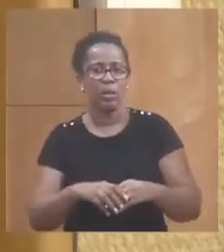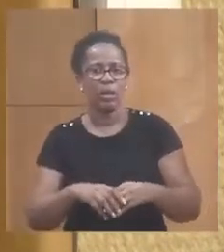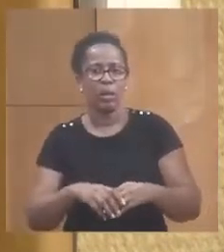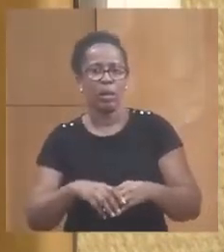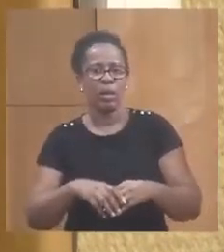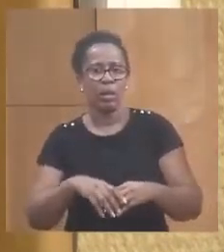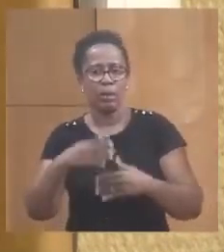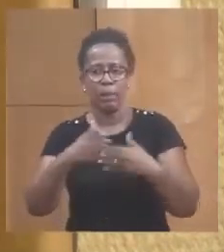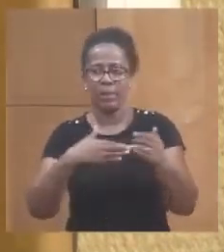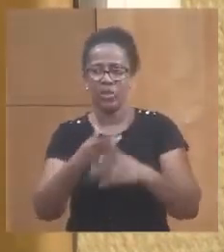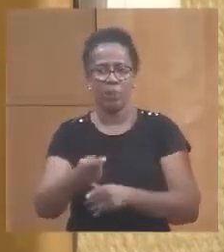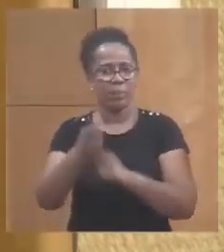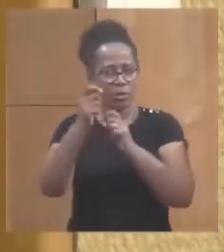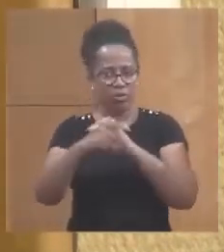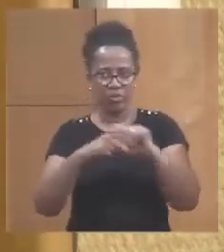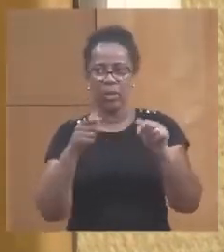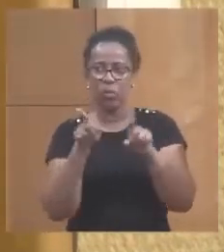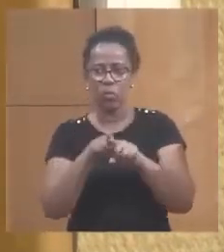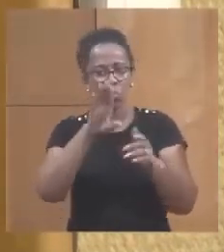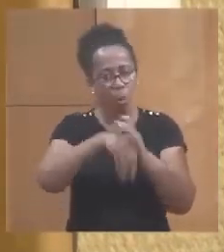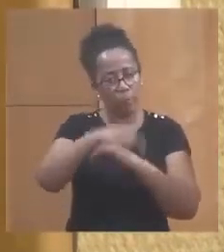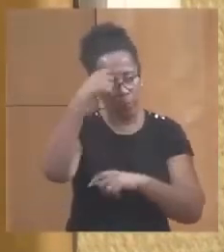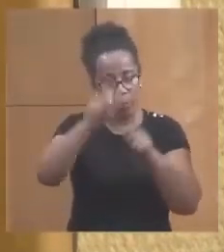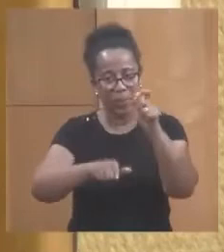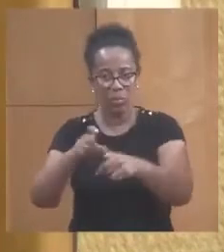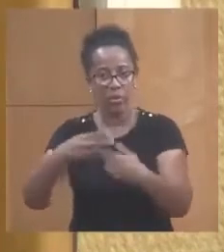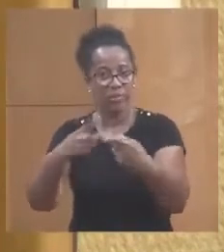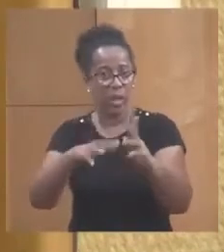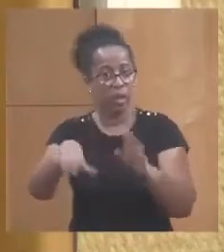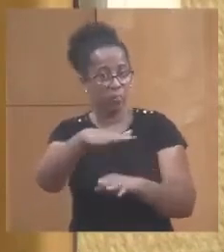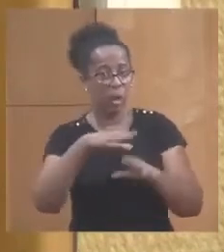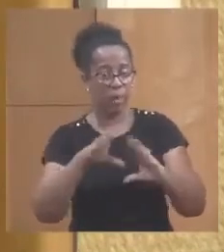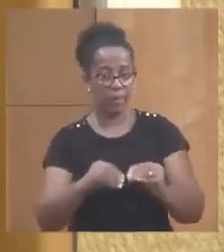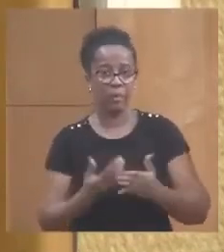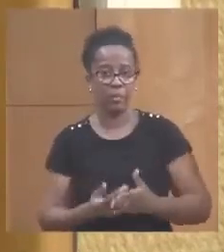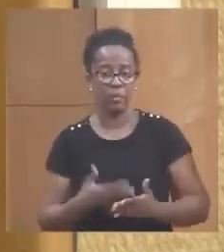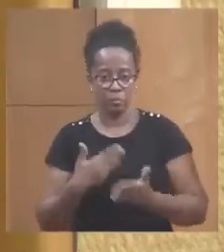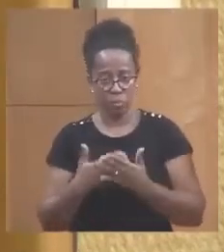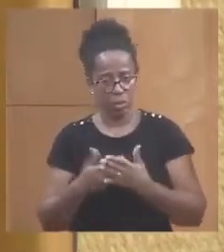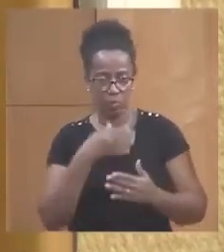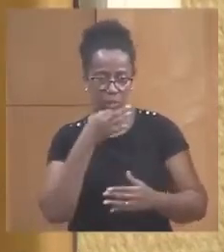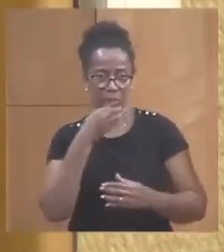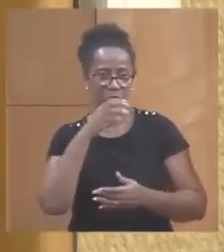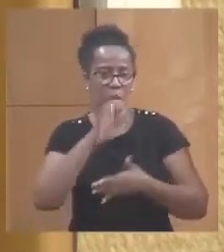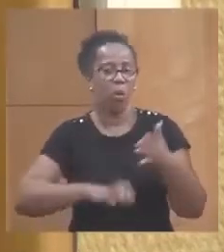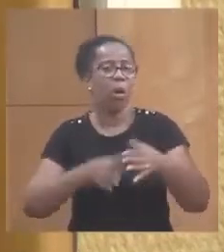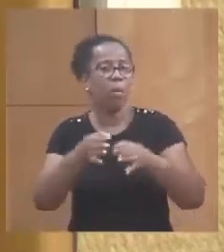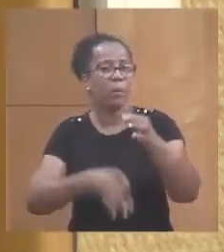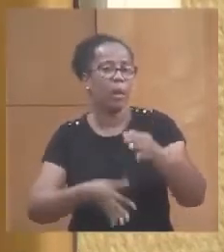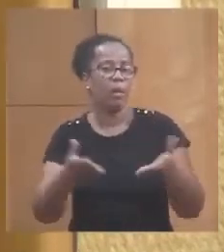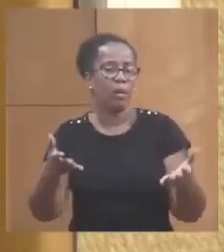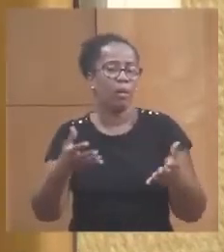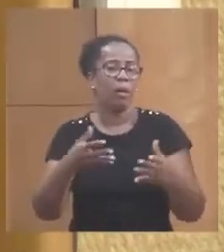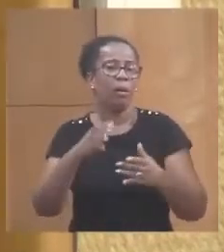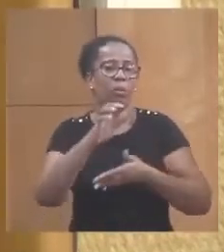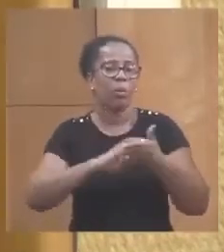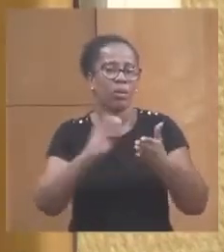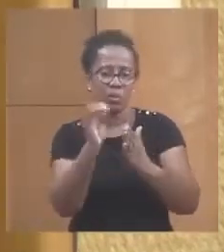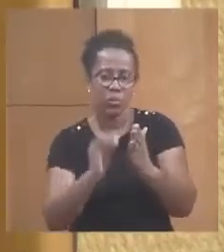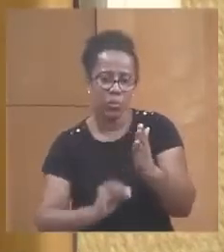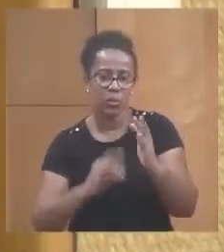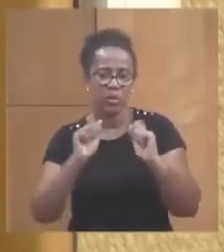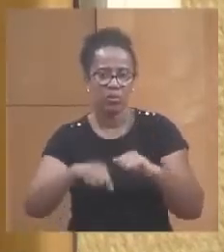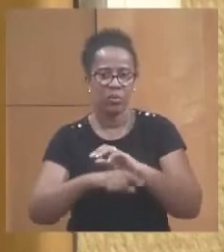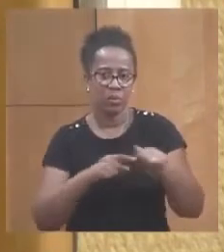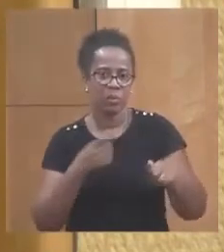Alors, je ne pas ce'il fait avec l'argent. C'est pourquoi j'ai dit au président du conseil exécutif, je vais faire un compte rendu, il faut rapidement que nous lançons la consultation pour que ça